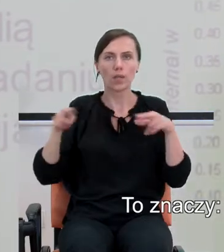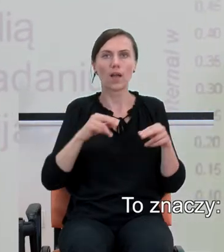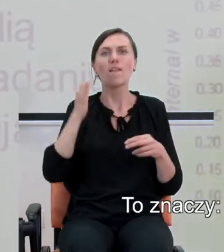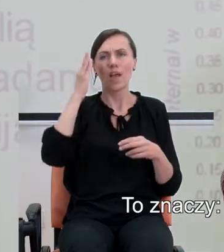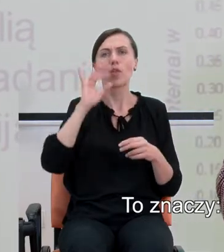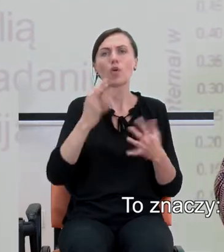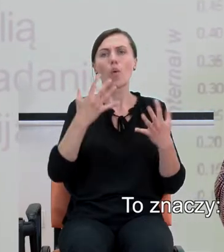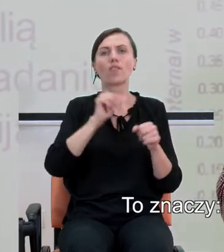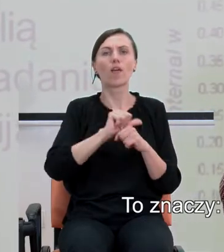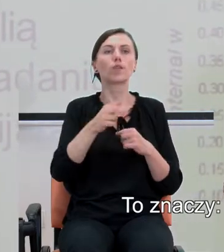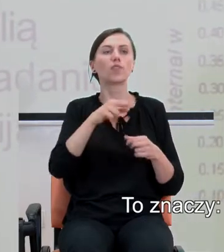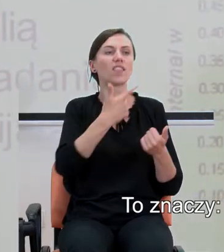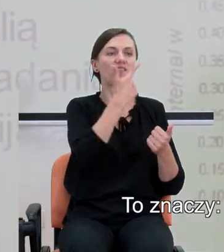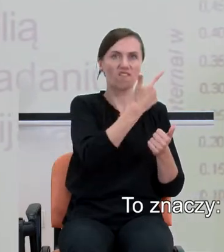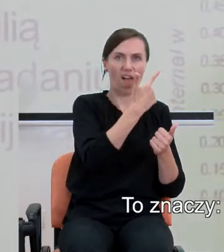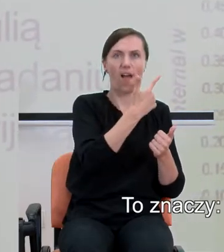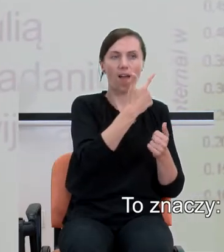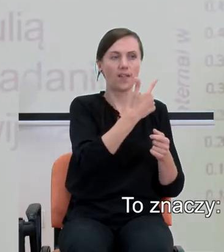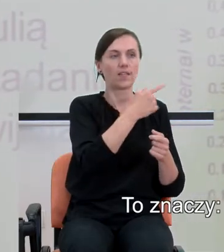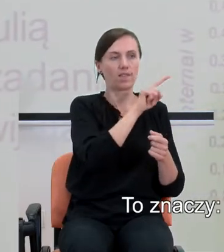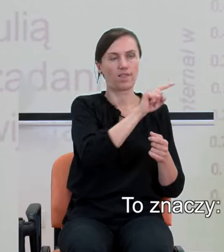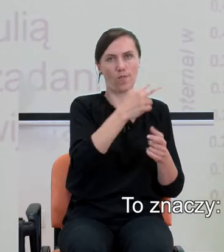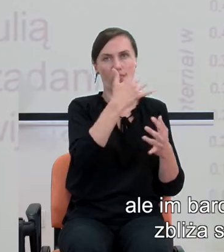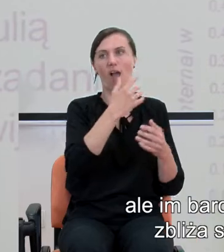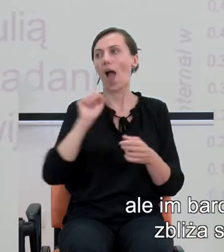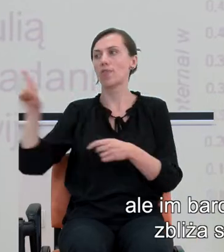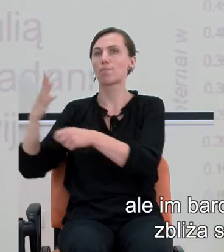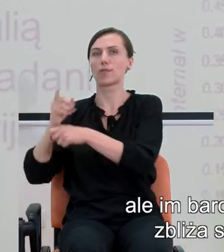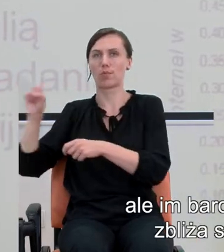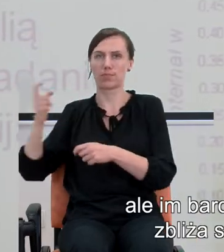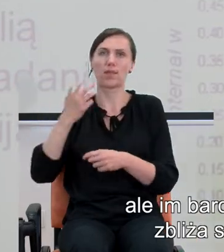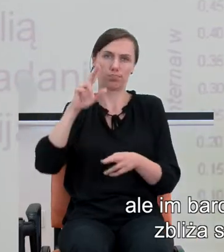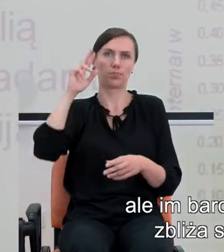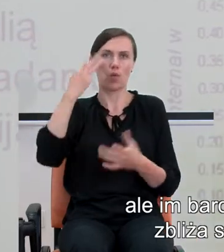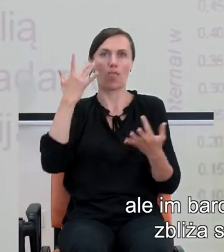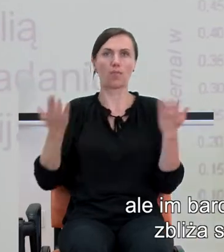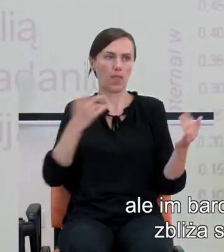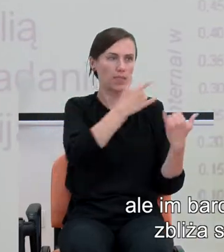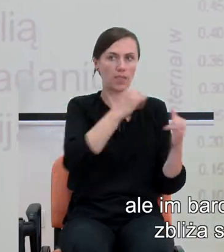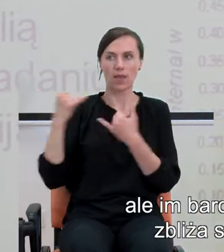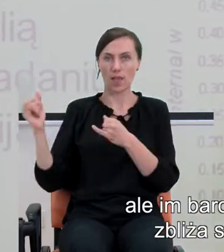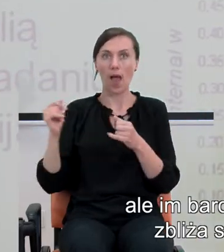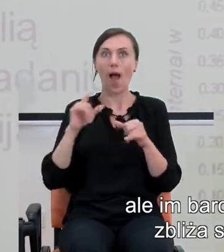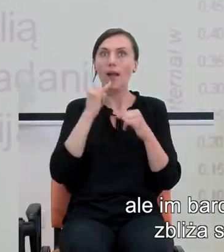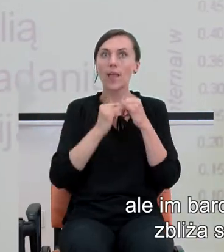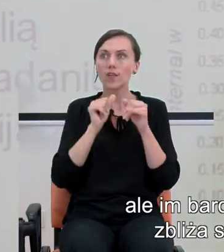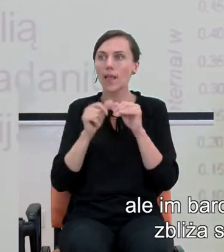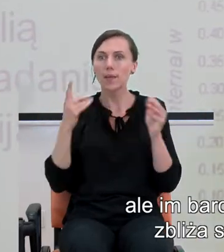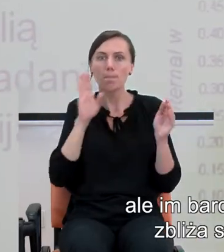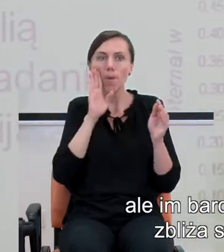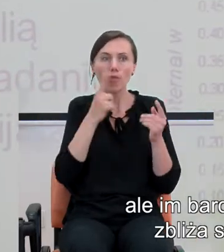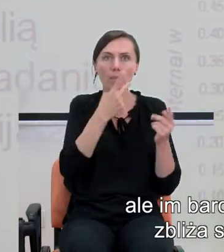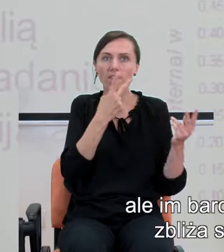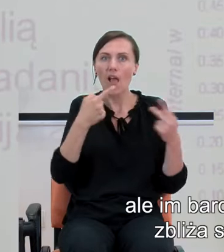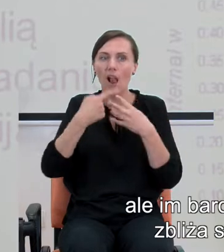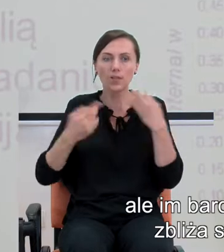wiadomo, że łatwo jest rozróżnić dwie kropki od pięćdziesięciu kropek, ale im bardziej stosunek tych kropek w dwóch zbiorach zbliża się do